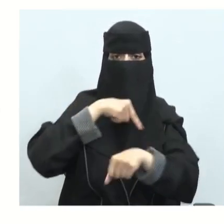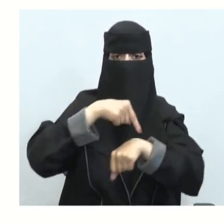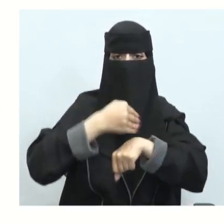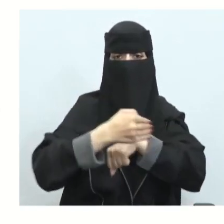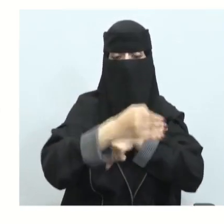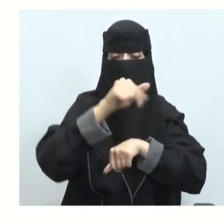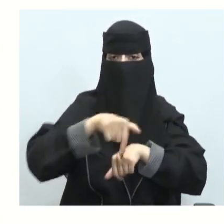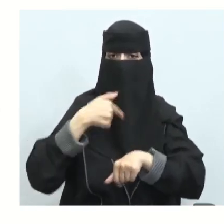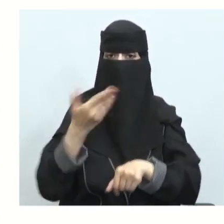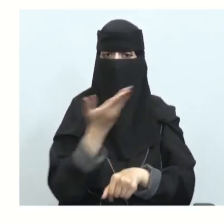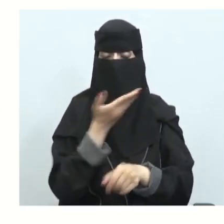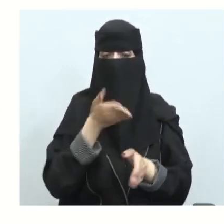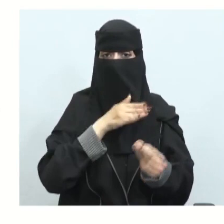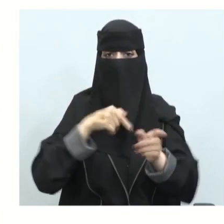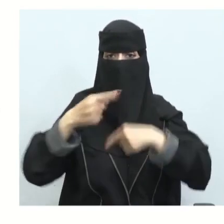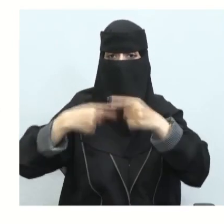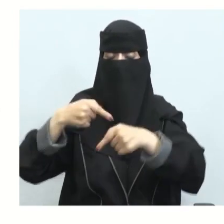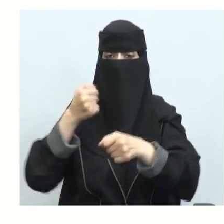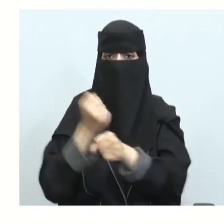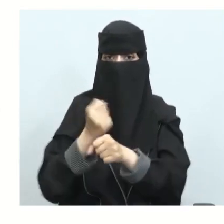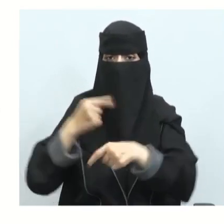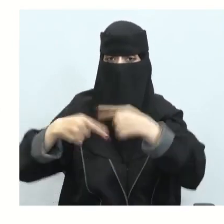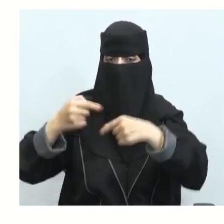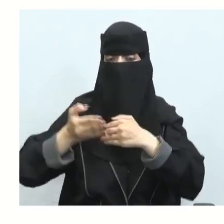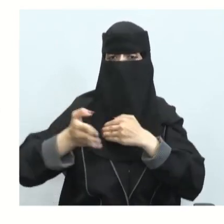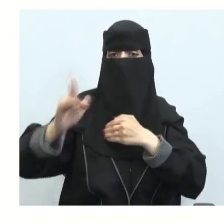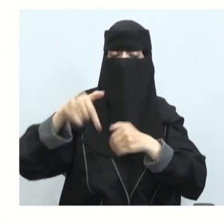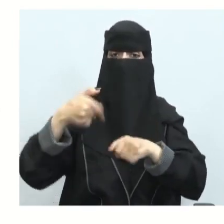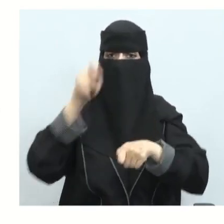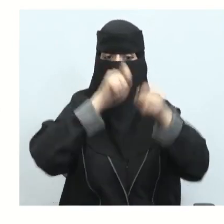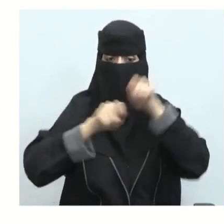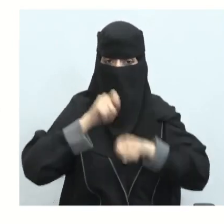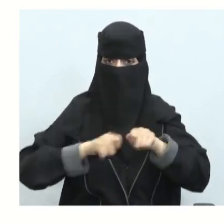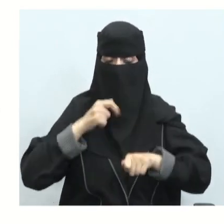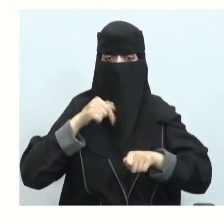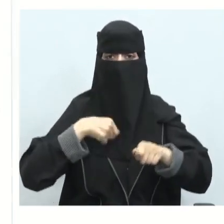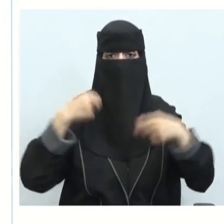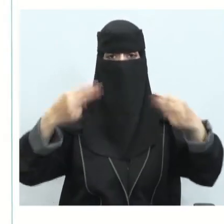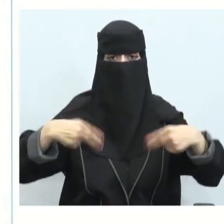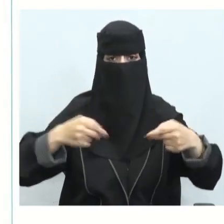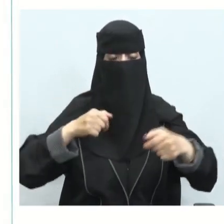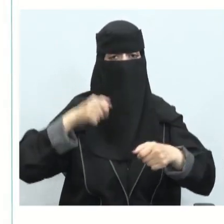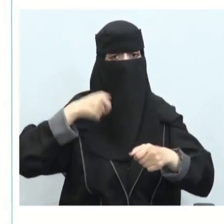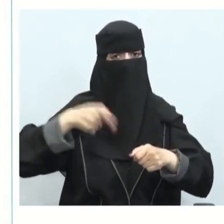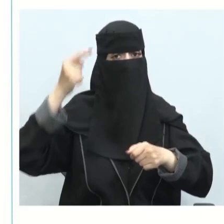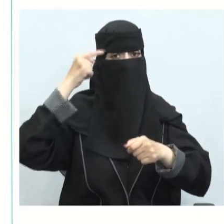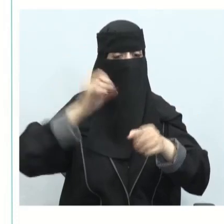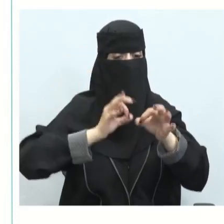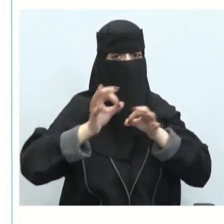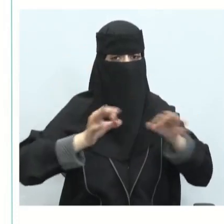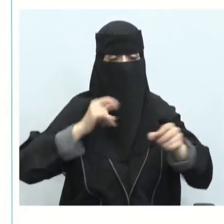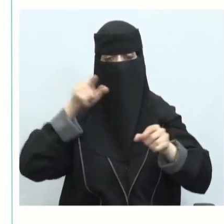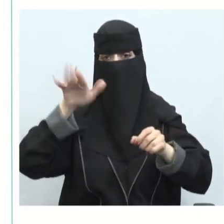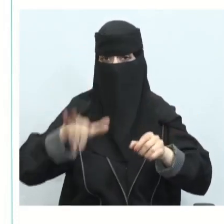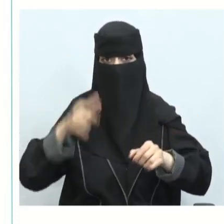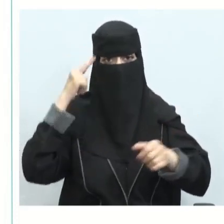بإذن الله تأثير الاستدامة على عمليات الفعاليات والتخطيط لها لو نستذكر الدرس السابق